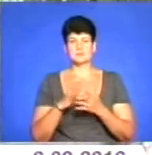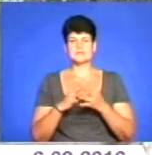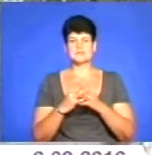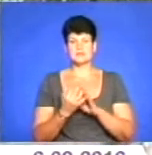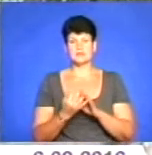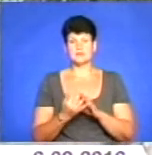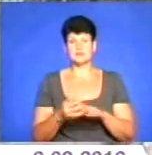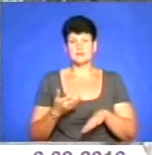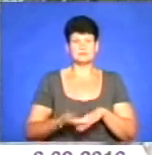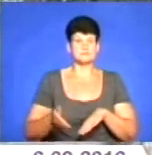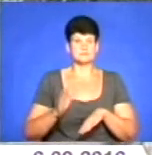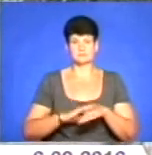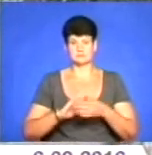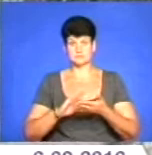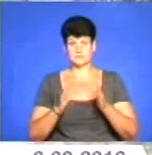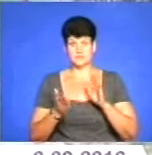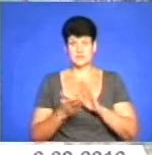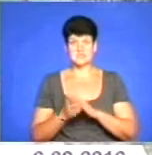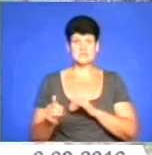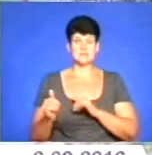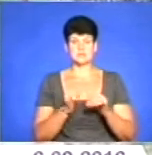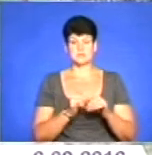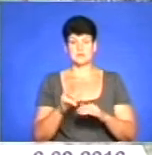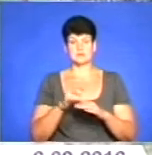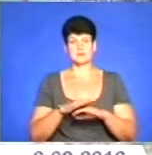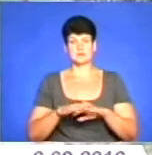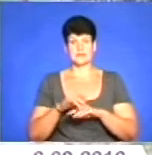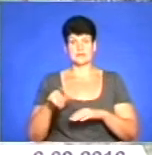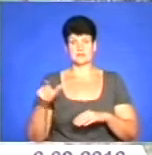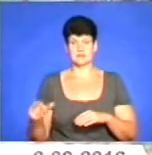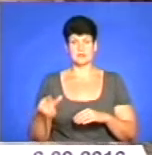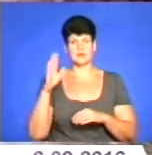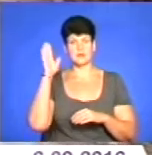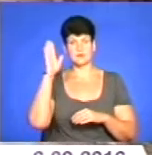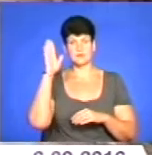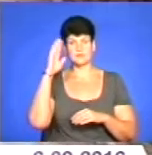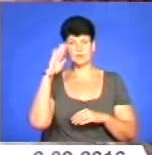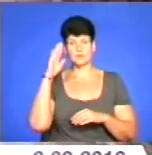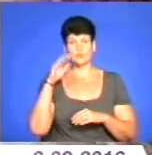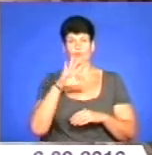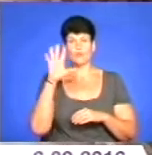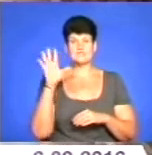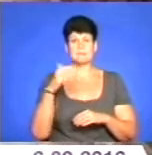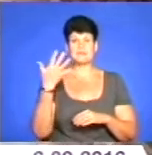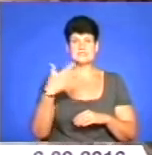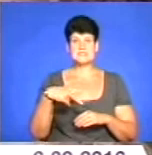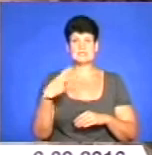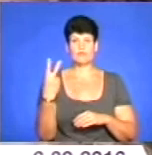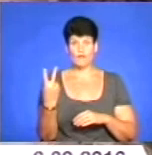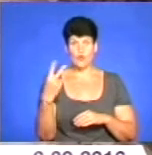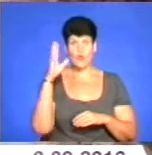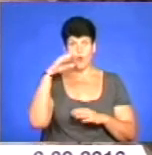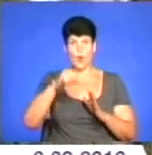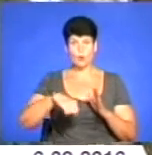склалася вкрай напружена ситуація із забезпечення населення питною водою, оскільки у всіх 52 колодязях відсутня